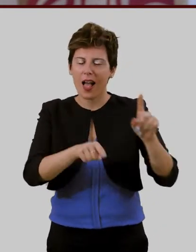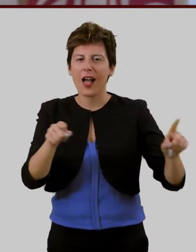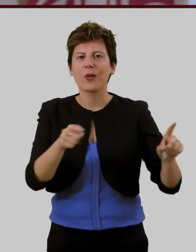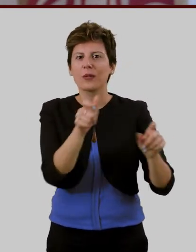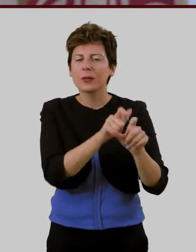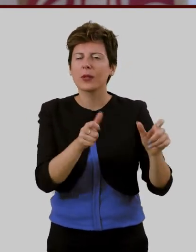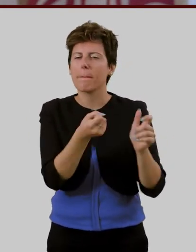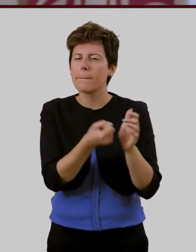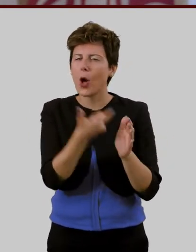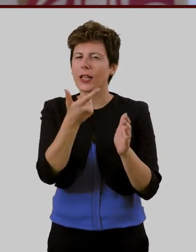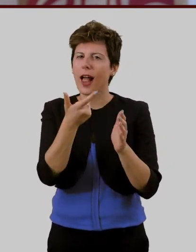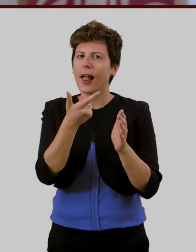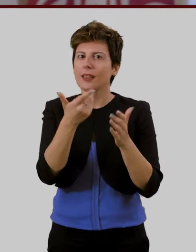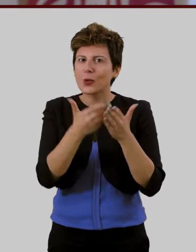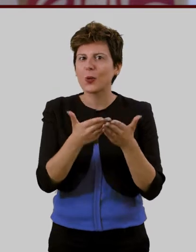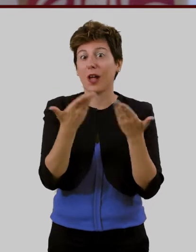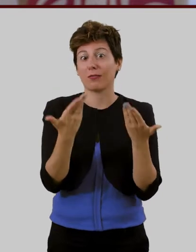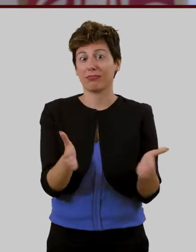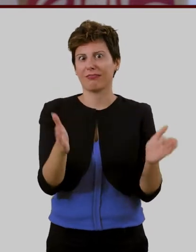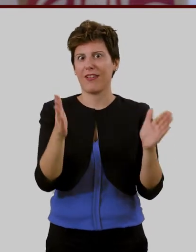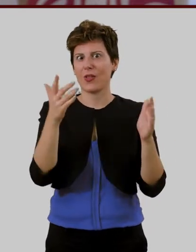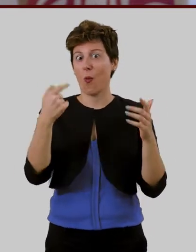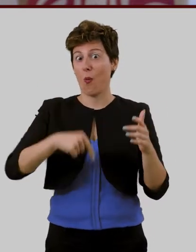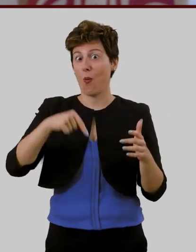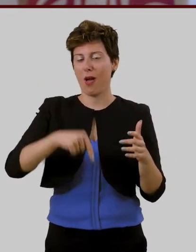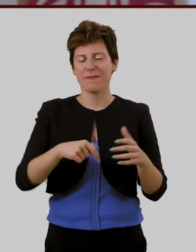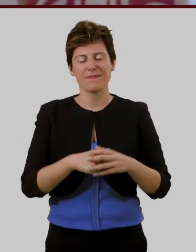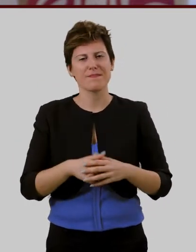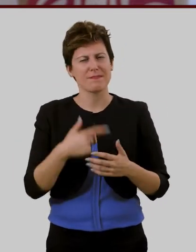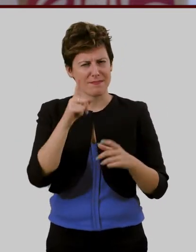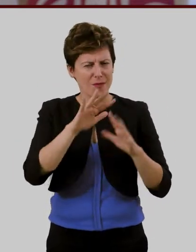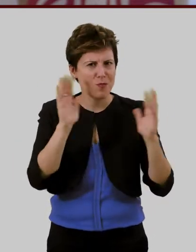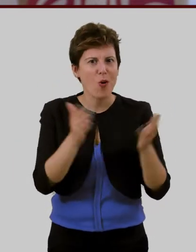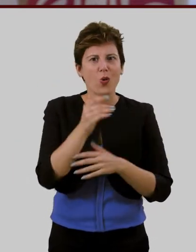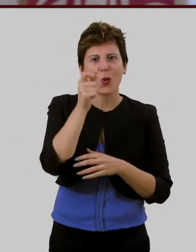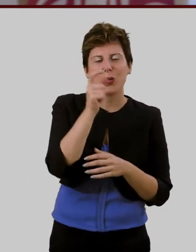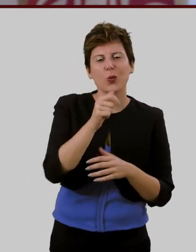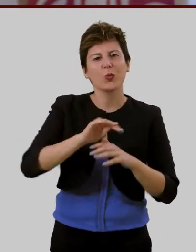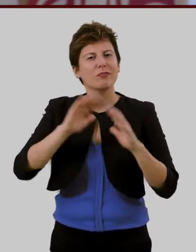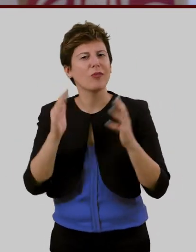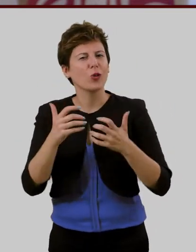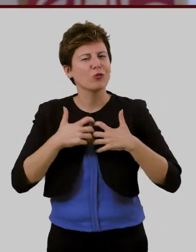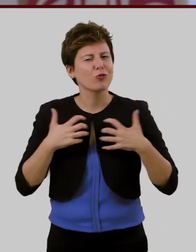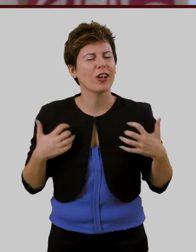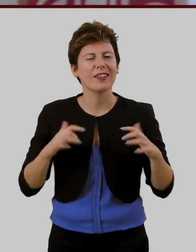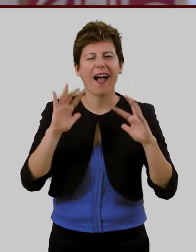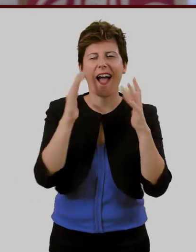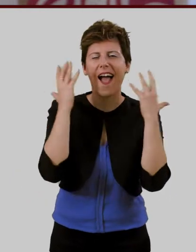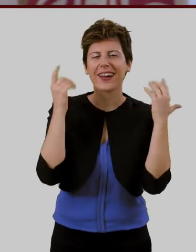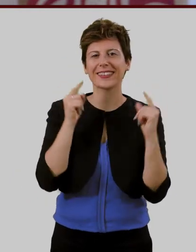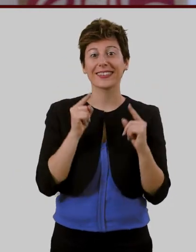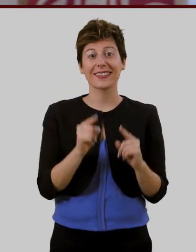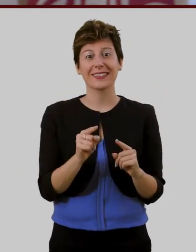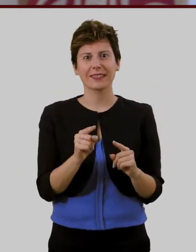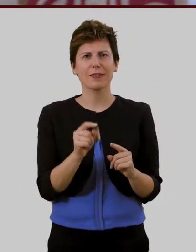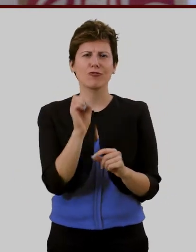nazionale internazionale del mondo della cultura delle scienze delle arti in genere accanto a docenti